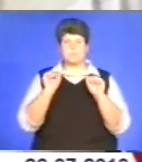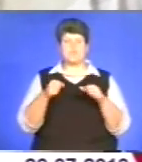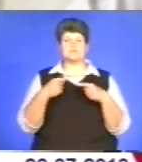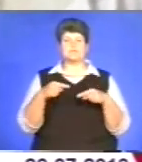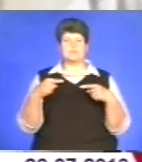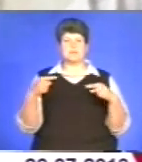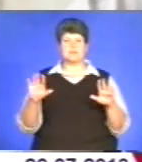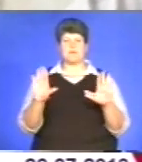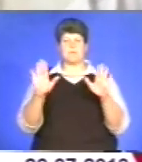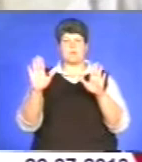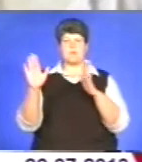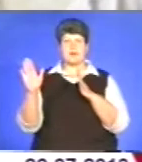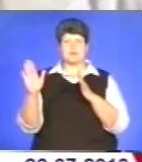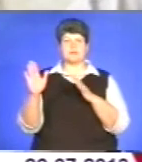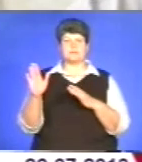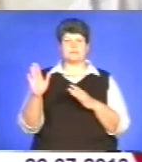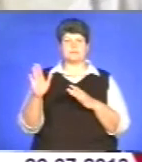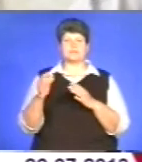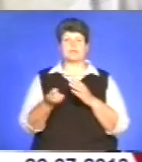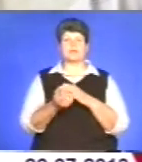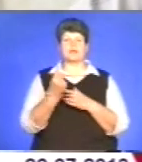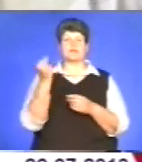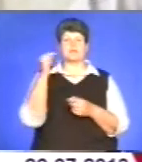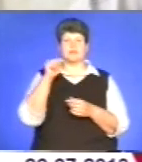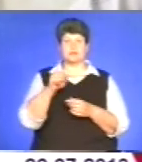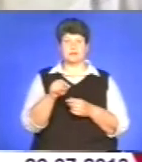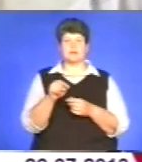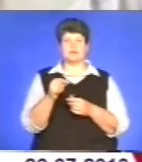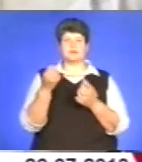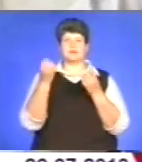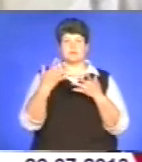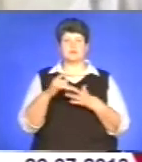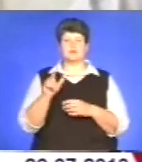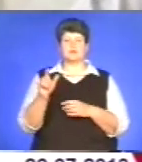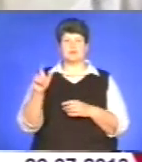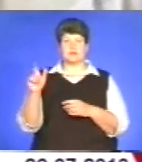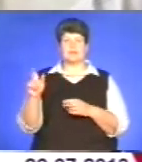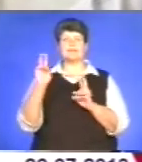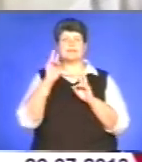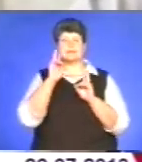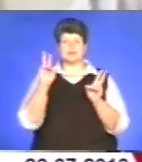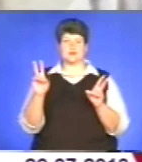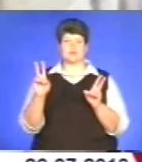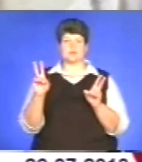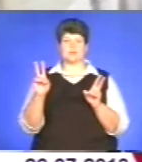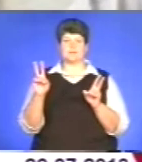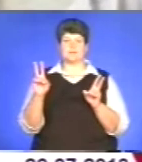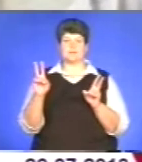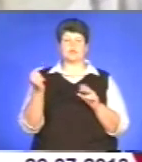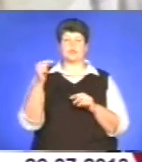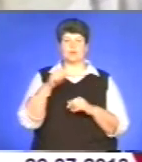момент прийти і до тих пересічного громадянина, навіть не знаючи звідки. Тому що